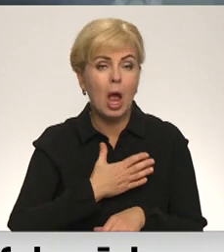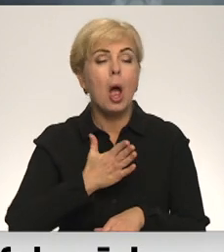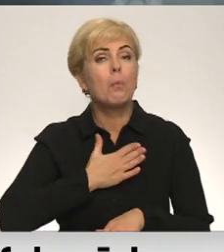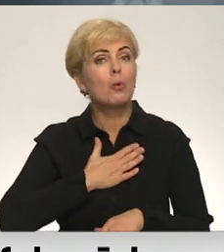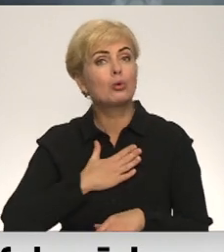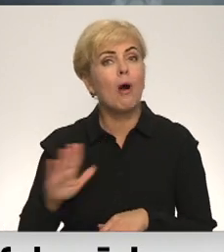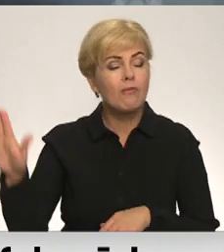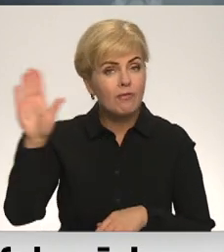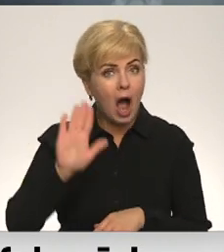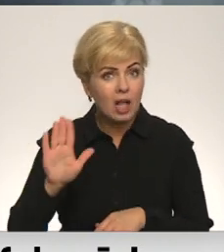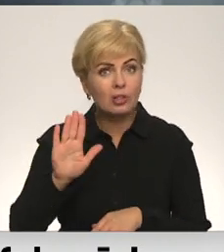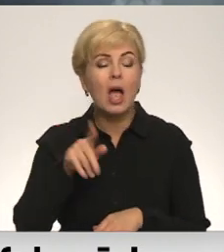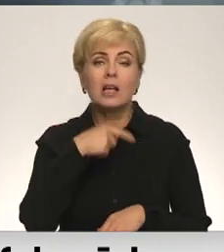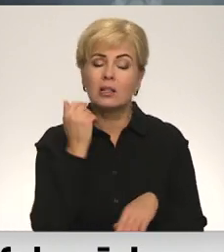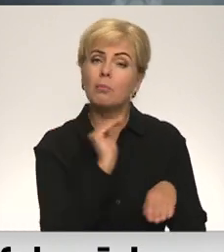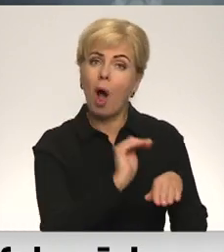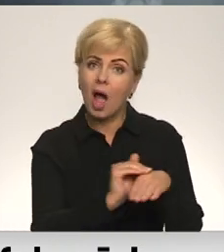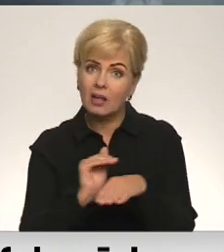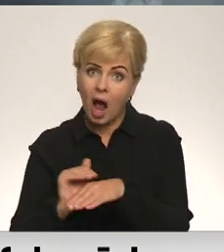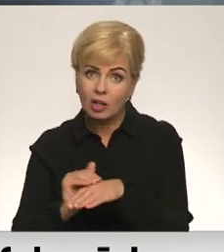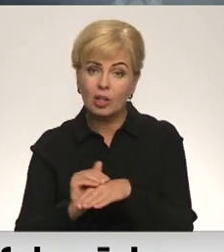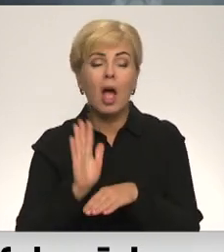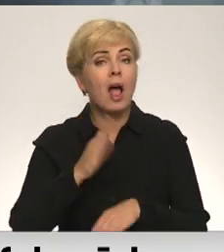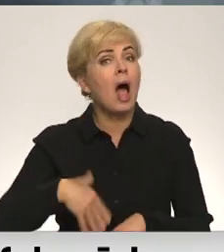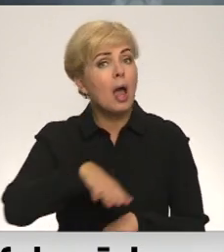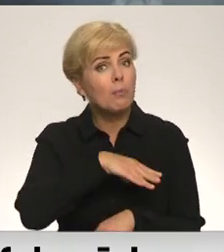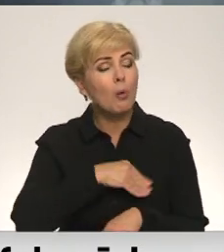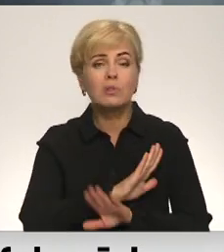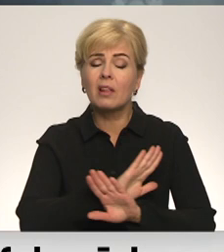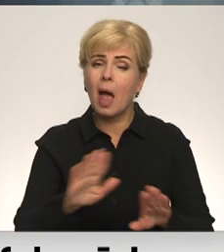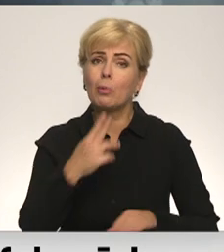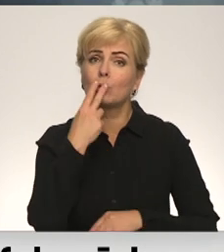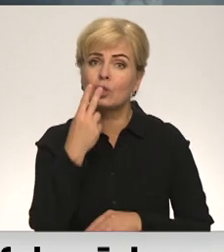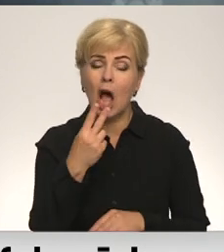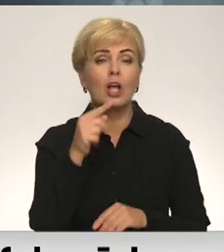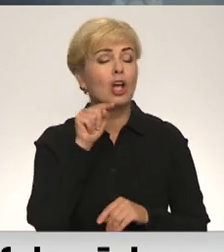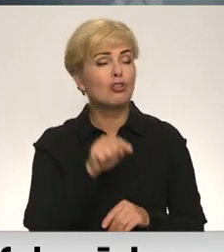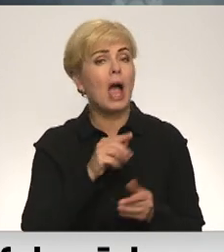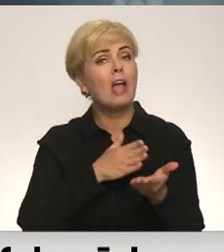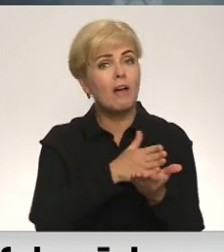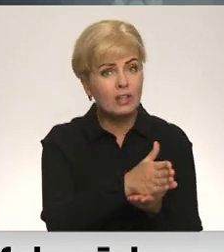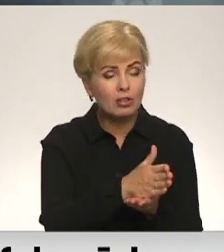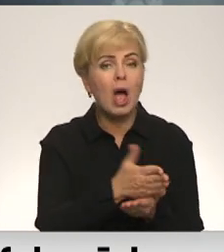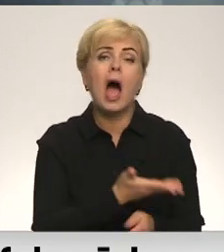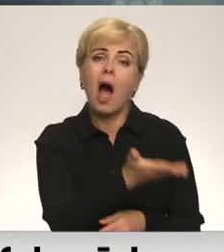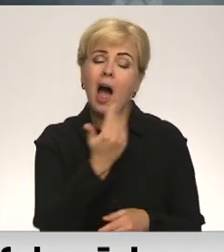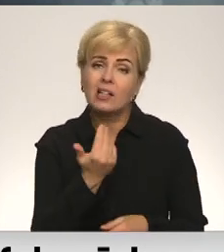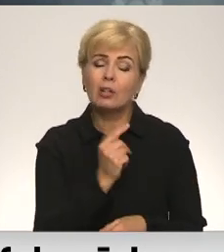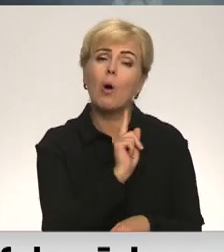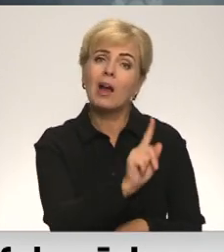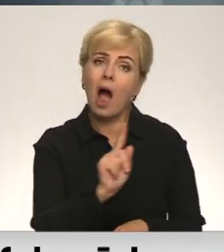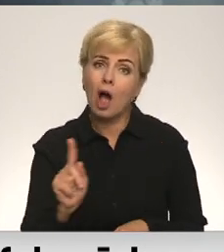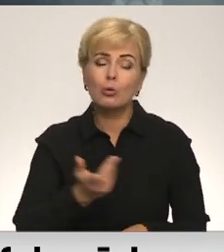valstī, un tas, ko es gribu atgādināt, lai mums nebūtu jāskatās šajā virzienā, es aicinu katru